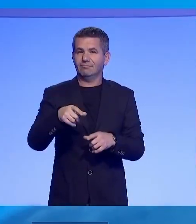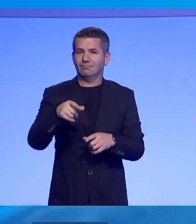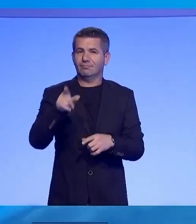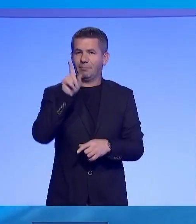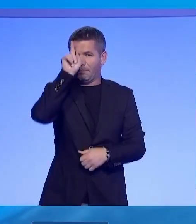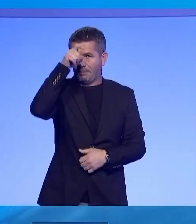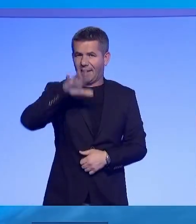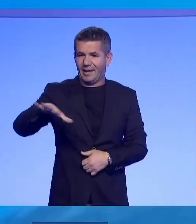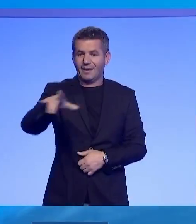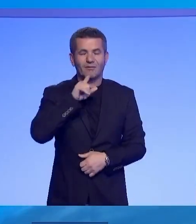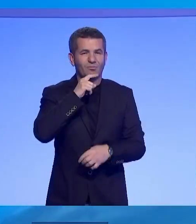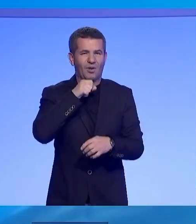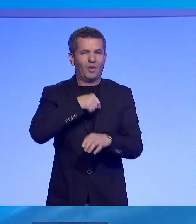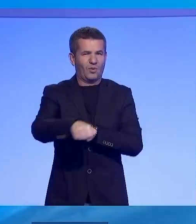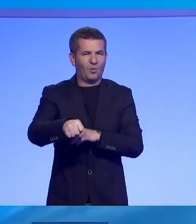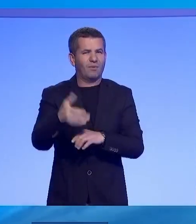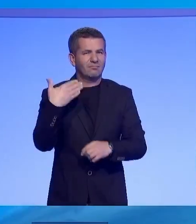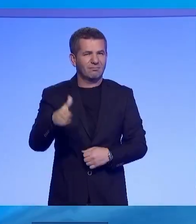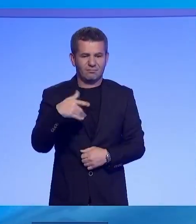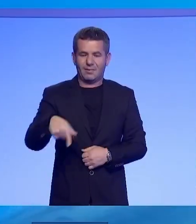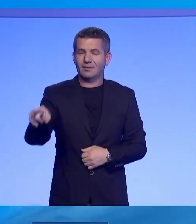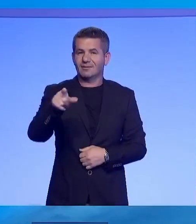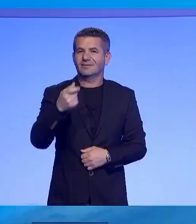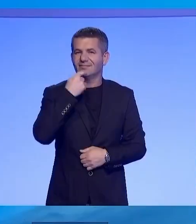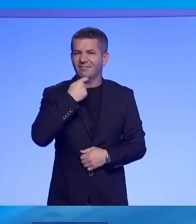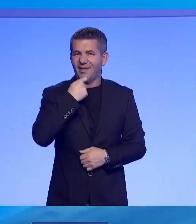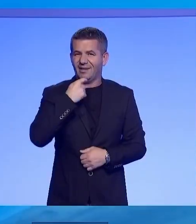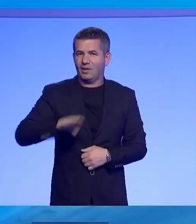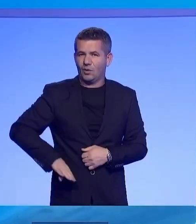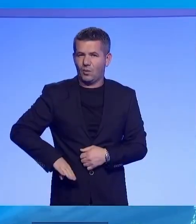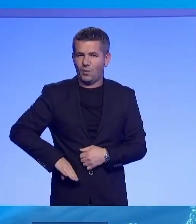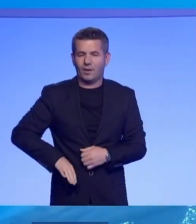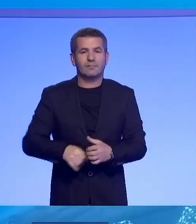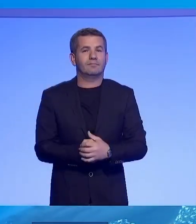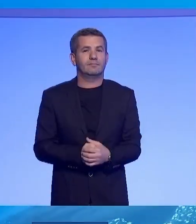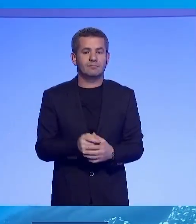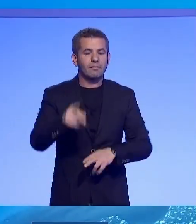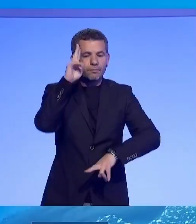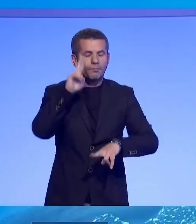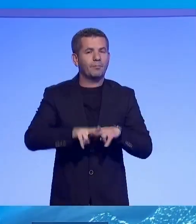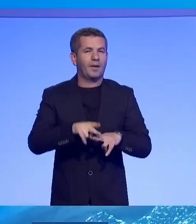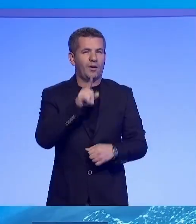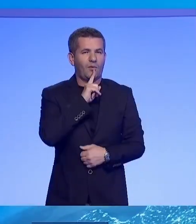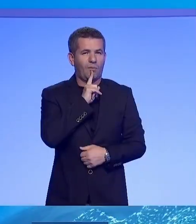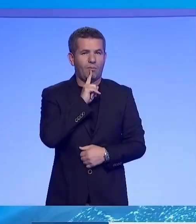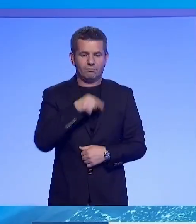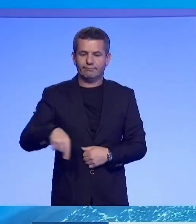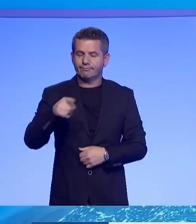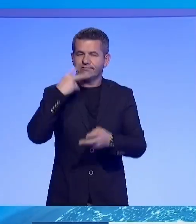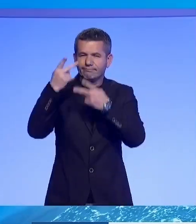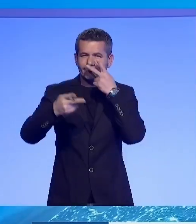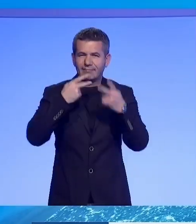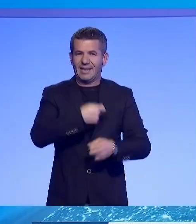rasti dhunës fizike ndaj një banorje të moshuar që qëndron të aty. Vendimit thuhët se ka ardhur pas